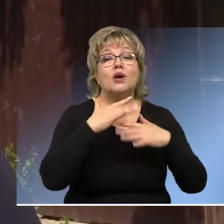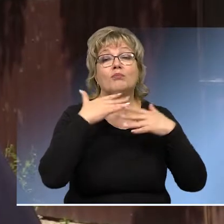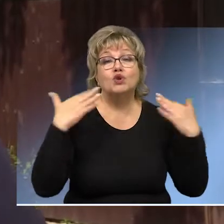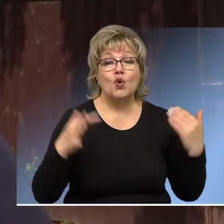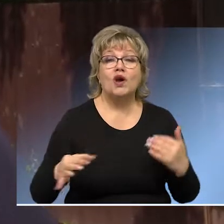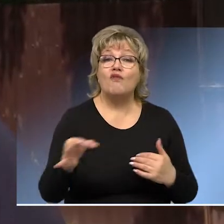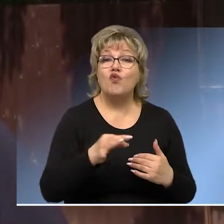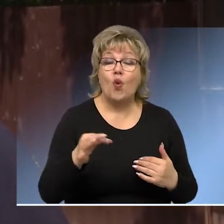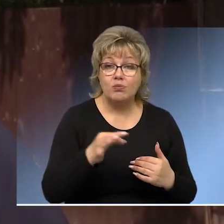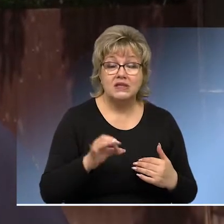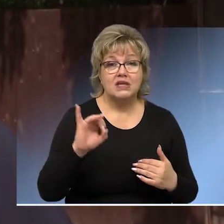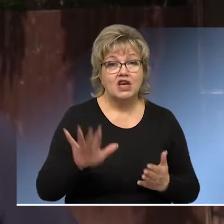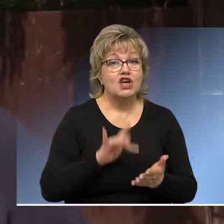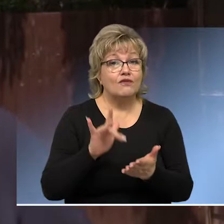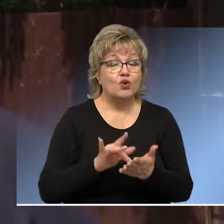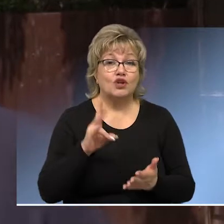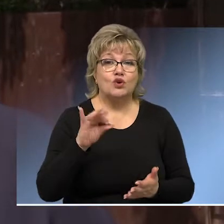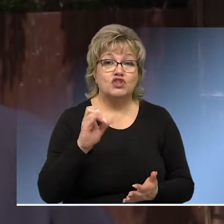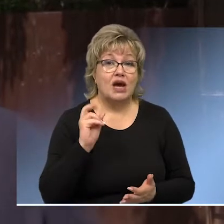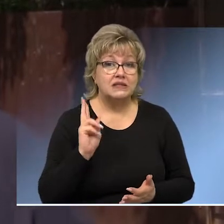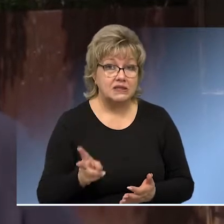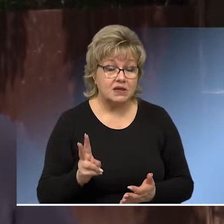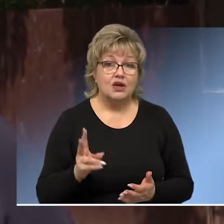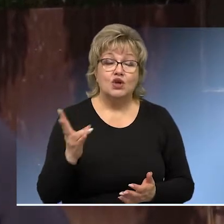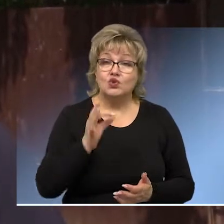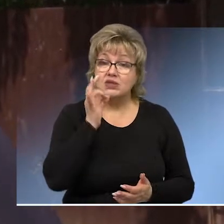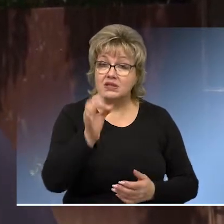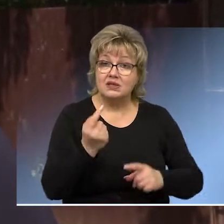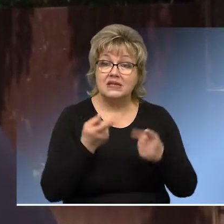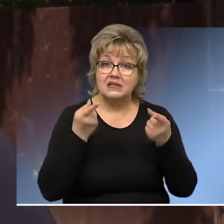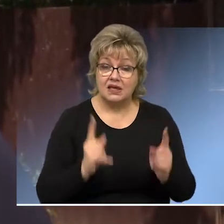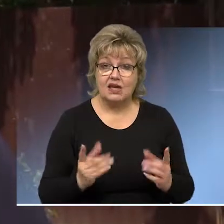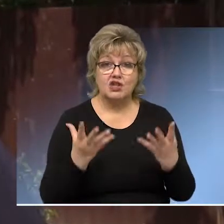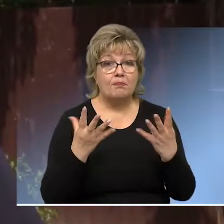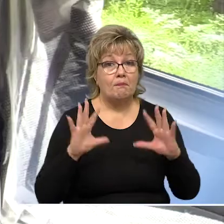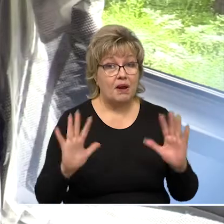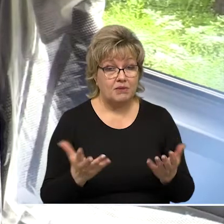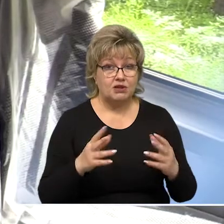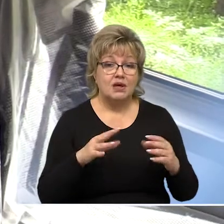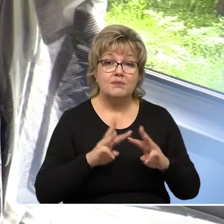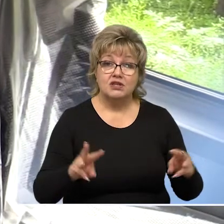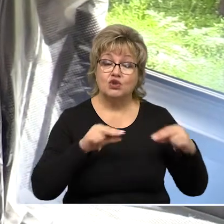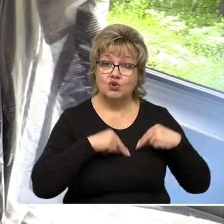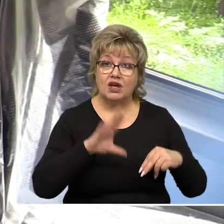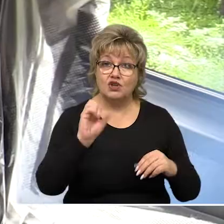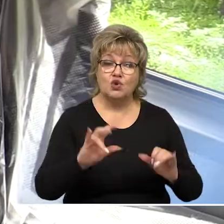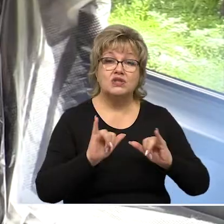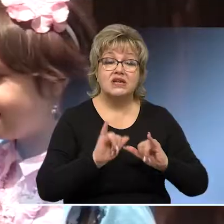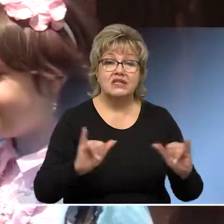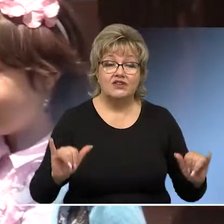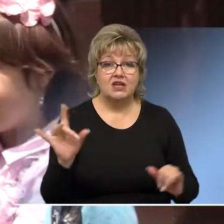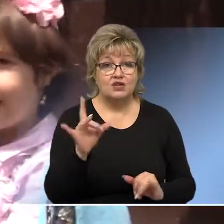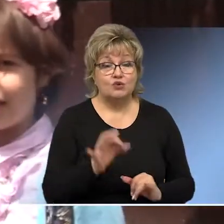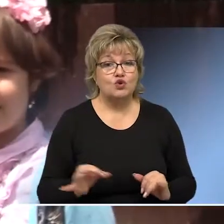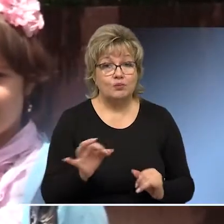много и в области, и в городе Новошахтинске. И нужно сказать, что вот в настоящий момент Министерством труда и социального развития